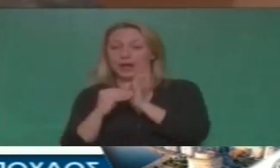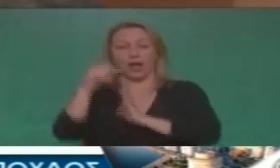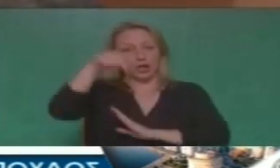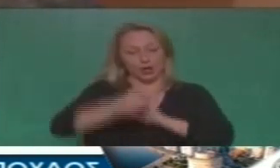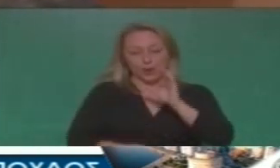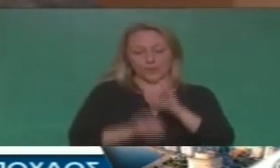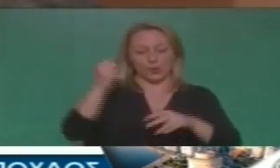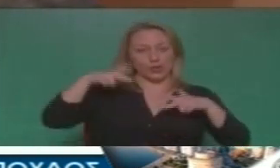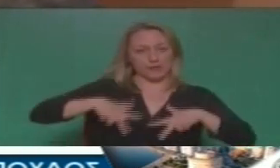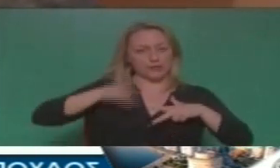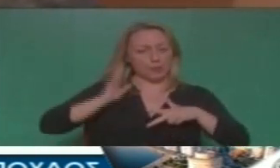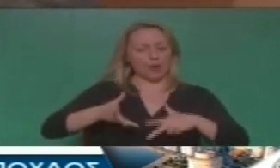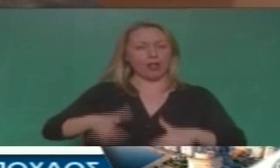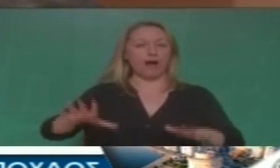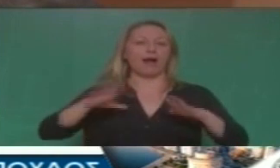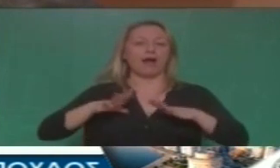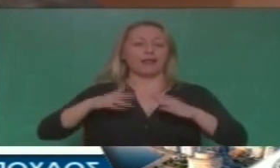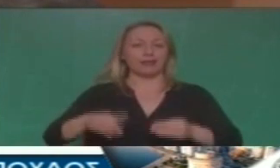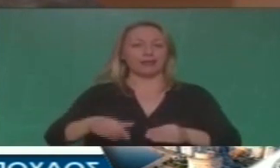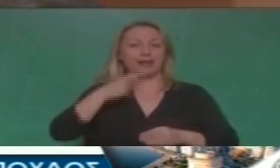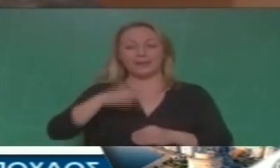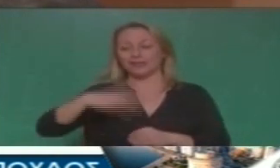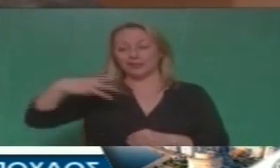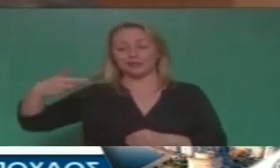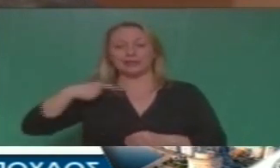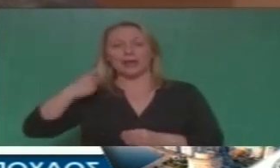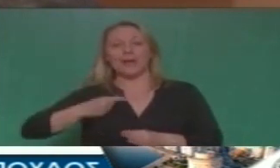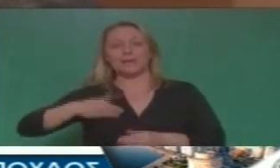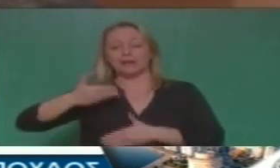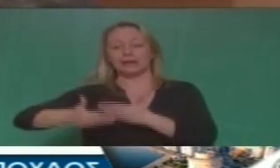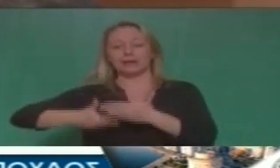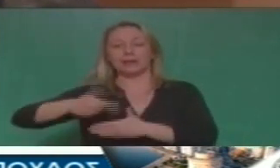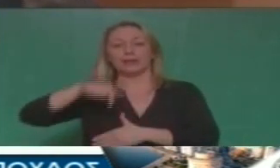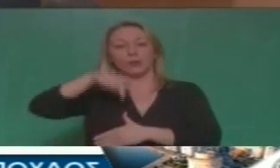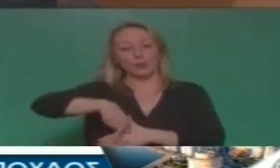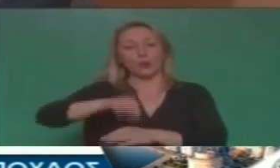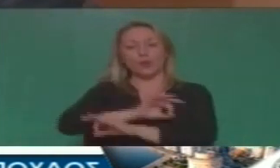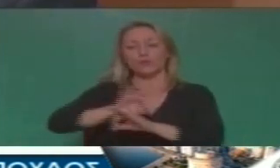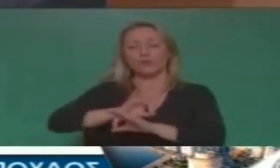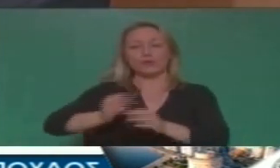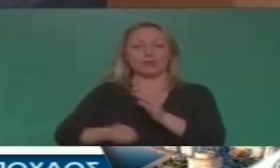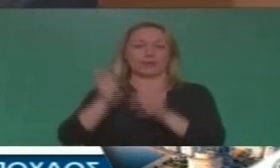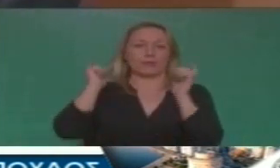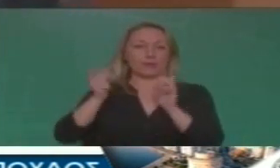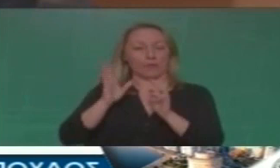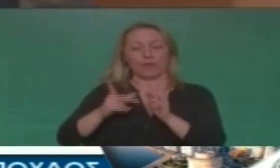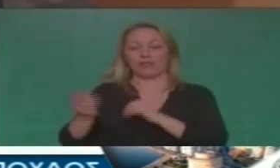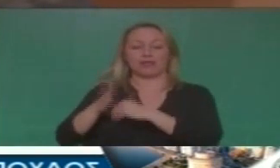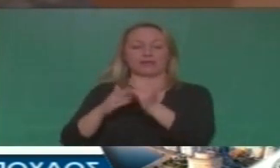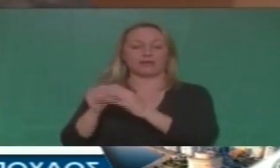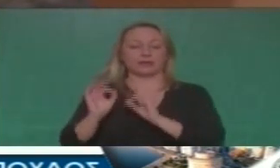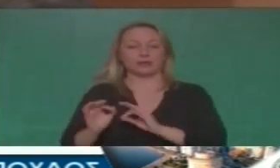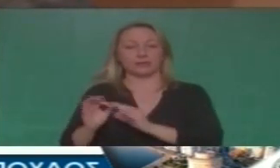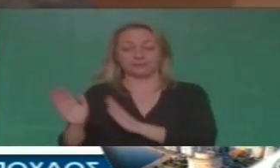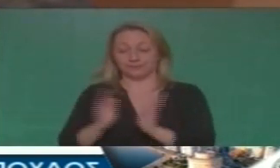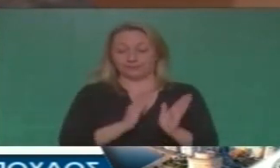πολύ η δουλειά της Νέας Δημοκρατίας πάνω σε αυτά τα ζητήματα από την προηγούμενη κυβέρνηση του ΣΥΡΙΖΑ Έτσι λοιπόν το ίδιο σκηνικό έχουμε και στο περίπτωση της